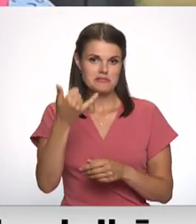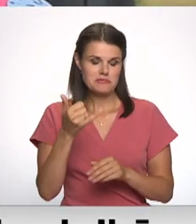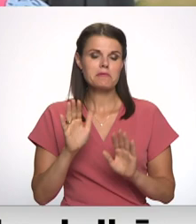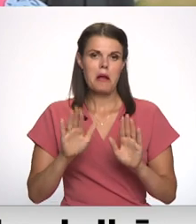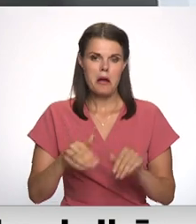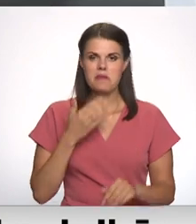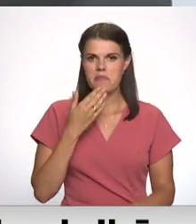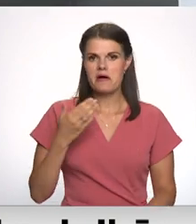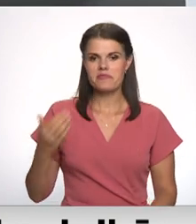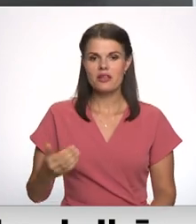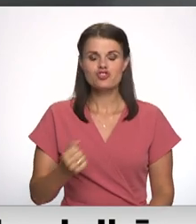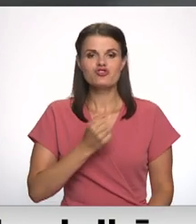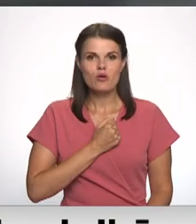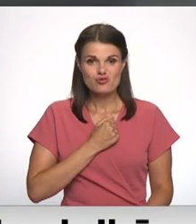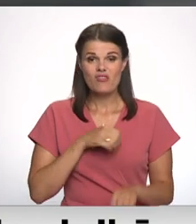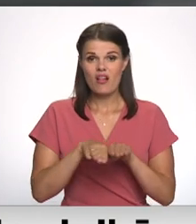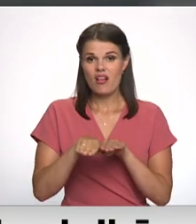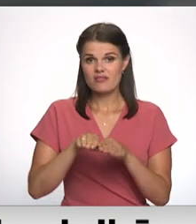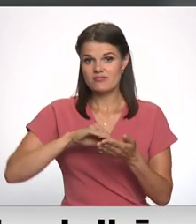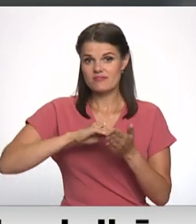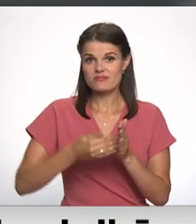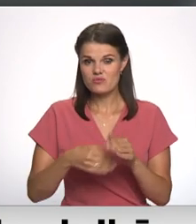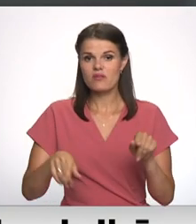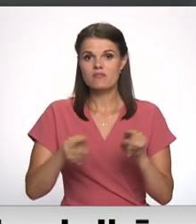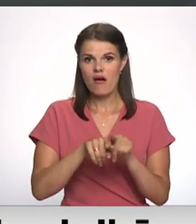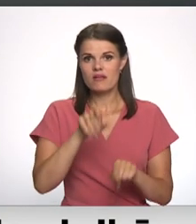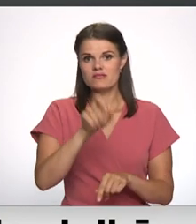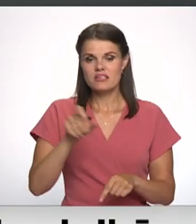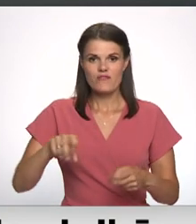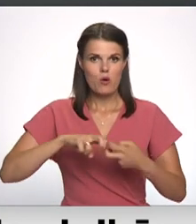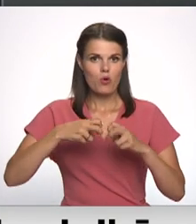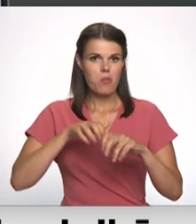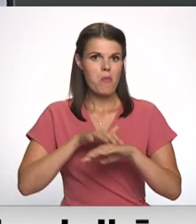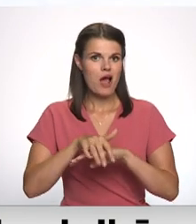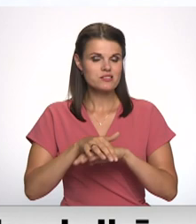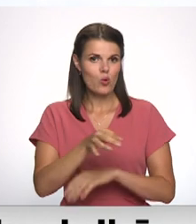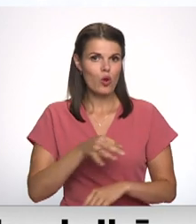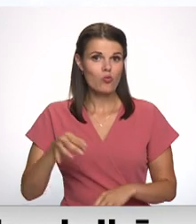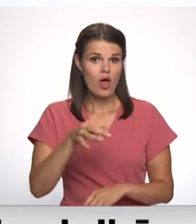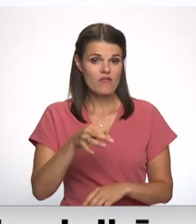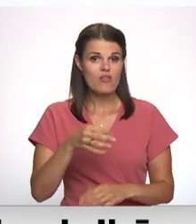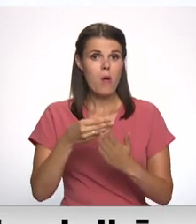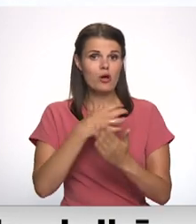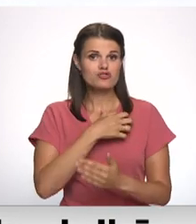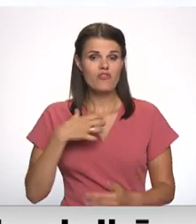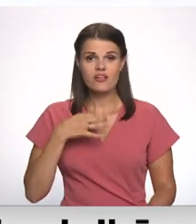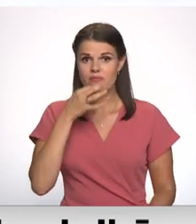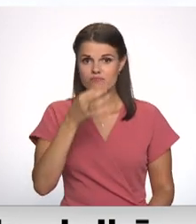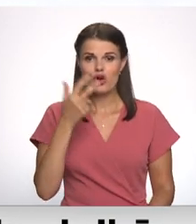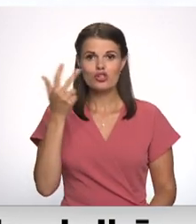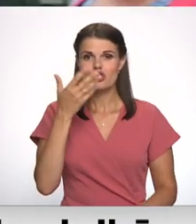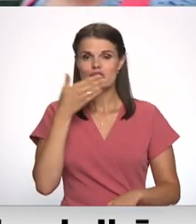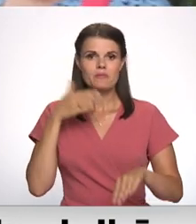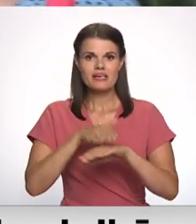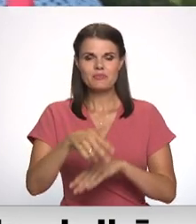labi, paldies. Demžēl ar līdzīgu situāciju saskars ar iedzīvotāju aizkrauklis novadā. Kā norāda pašvaldībā, trešdien netika izpildīt